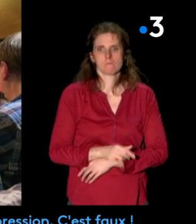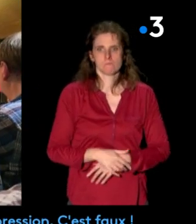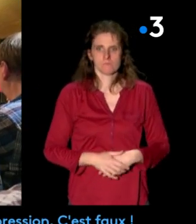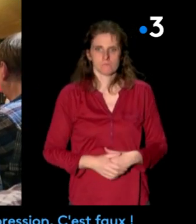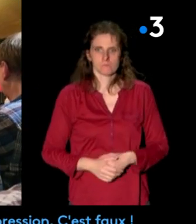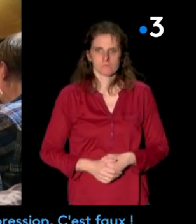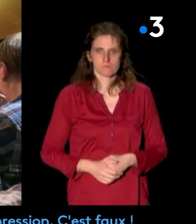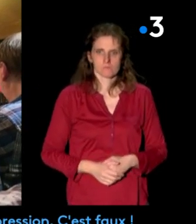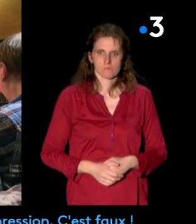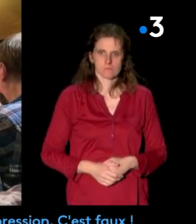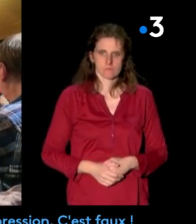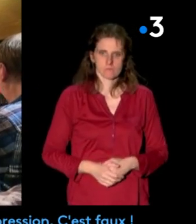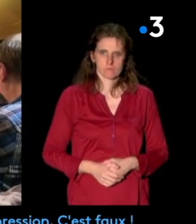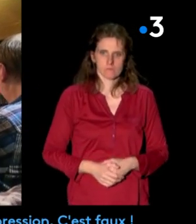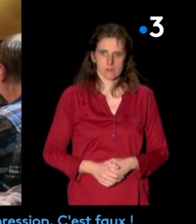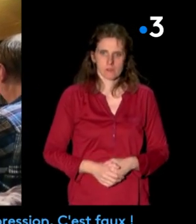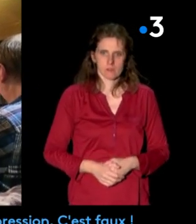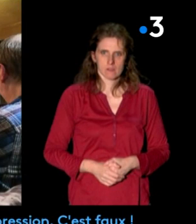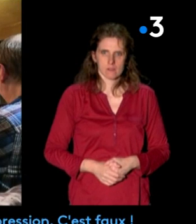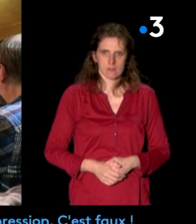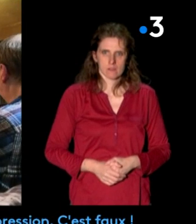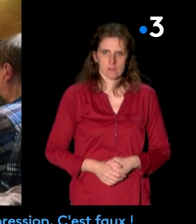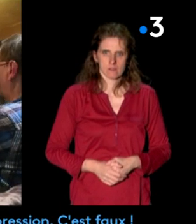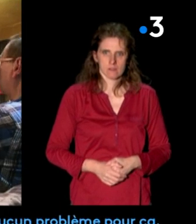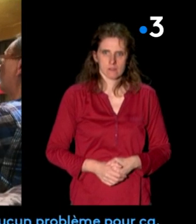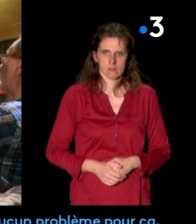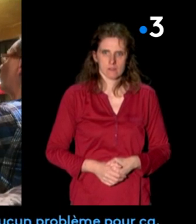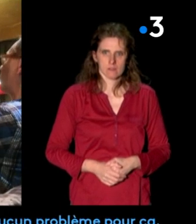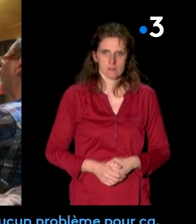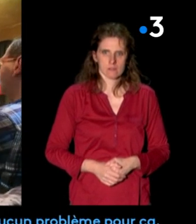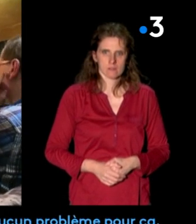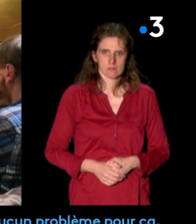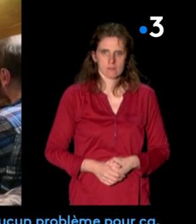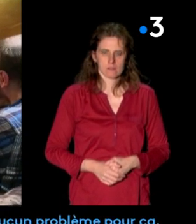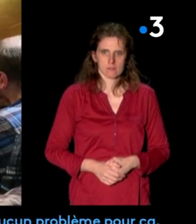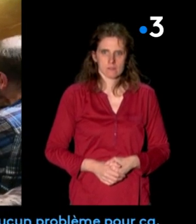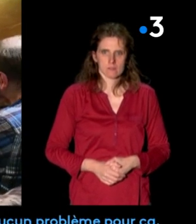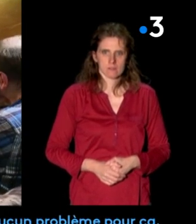Moi, je ne pas d'accord avec cette expression, c'est faux, parce que les sourds peuvent parler.